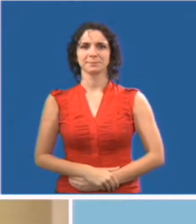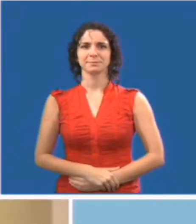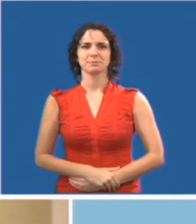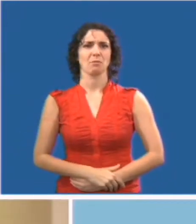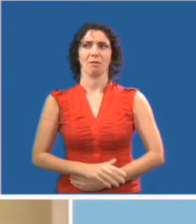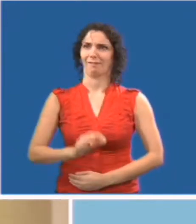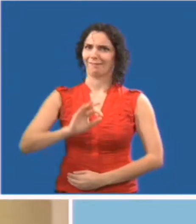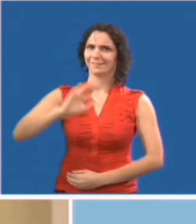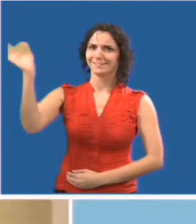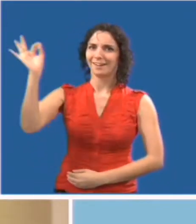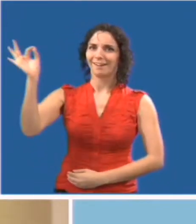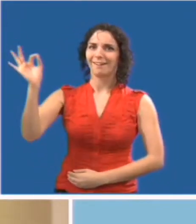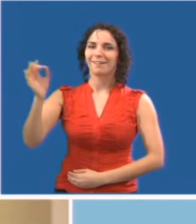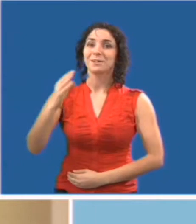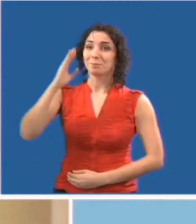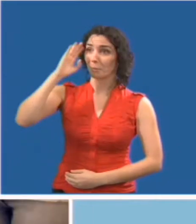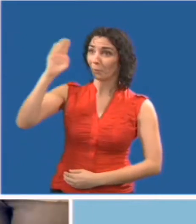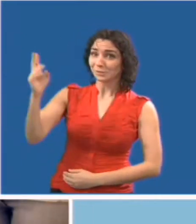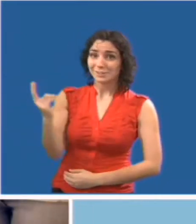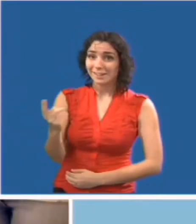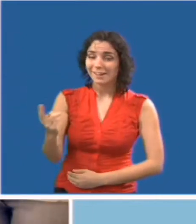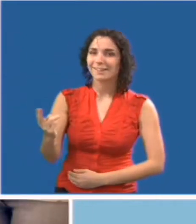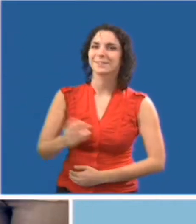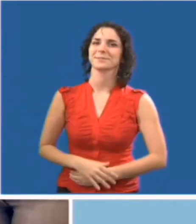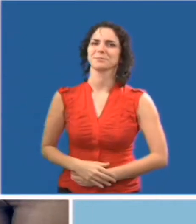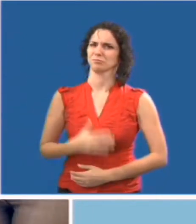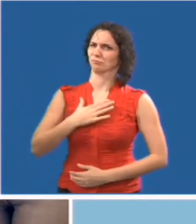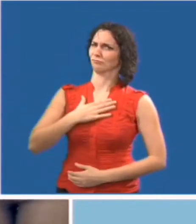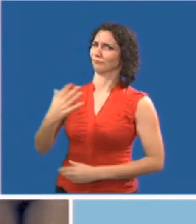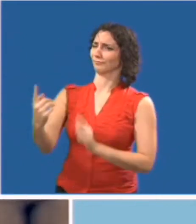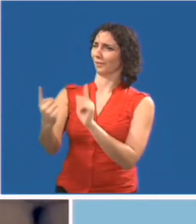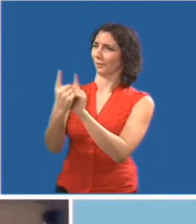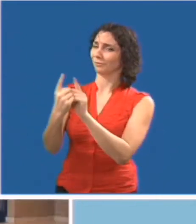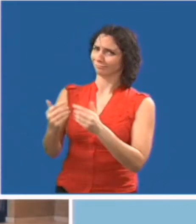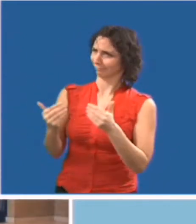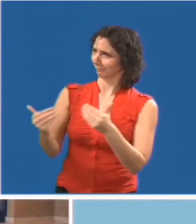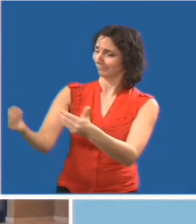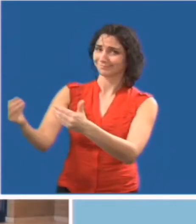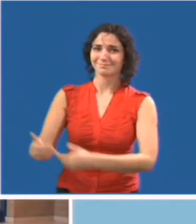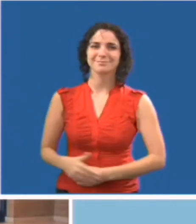à partir d'ici. Je vais vous montrer où se trouve l'ascenseur. Très bien.